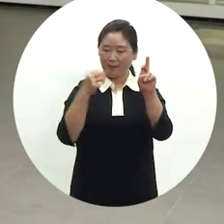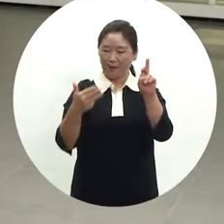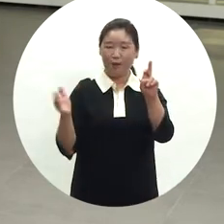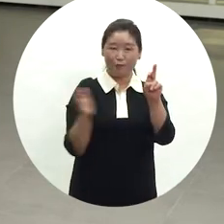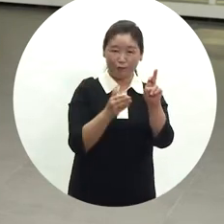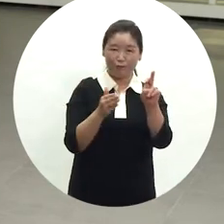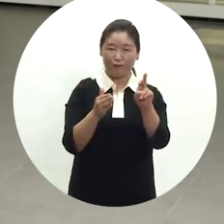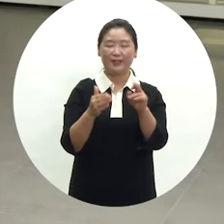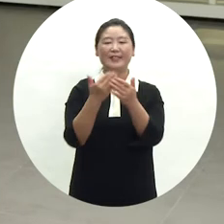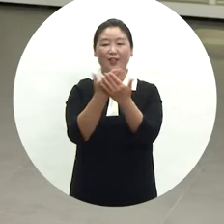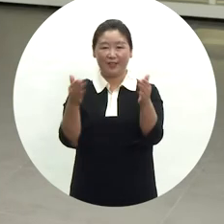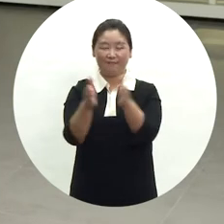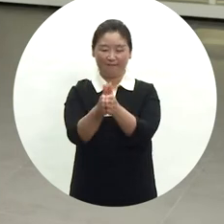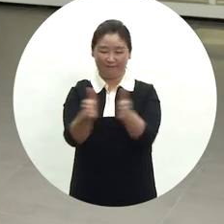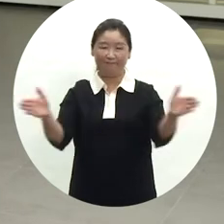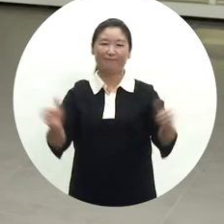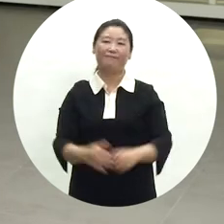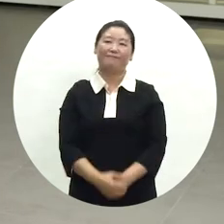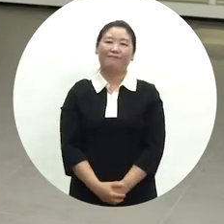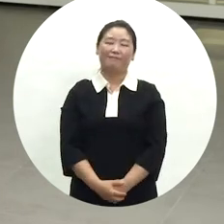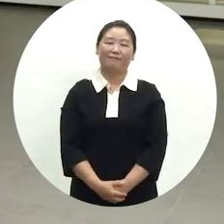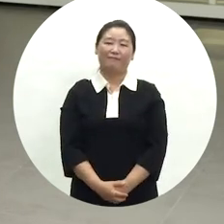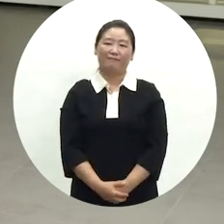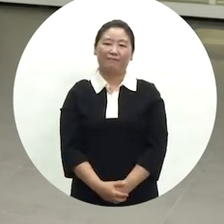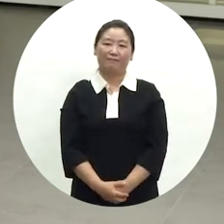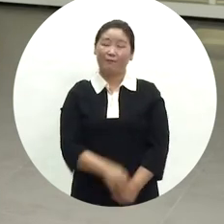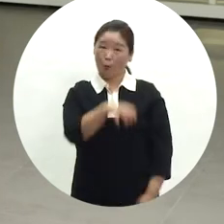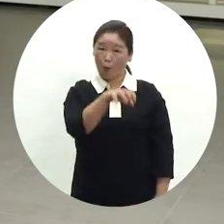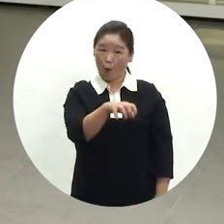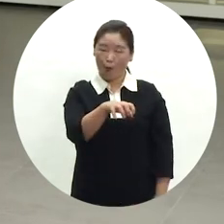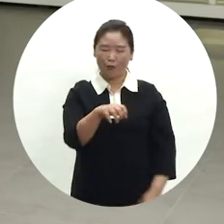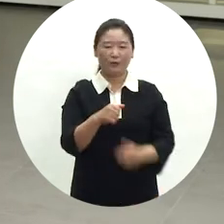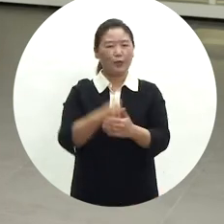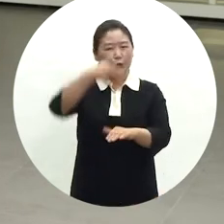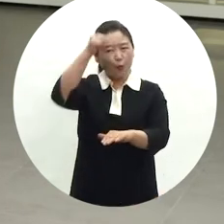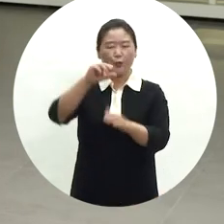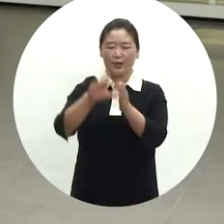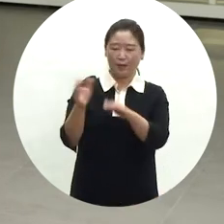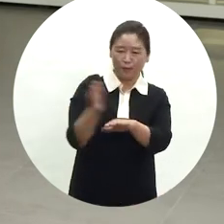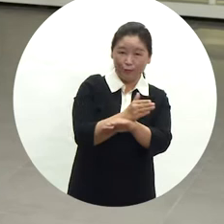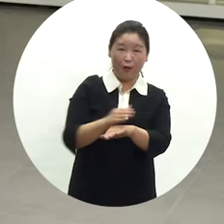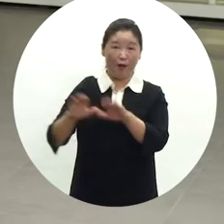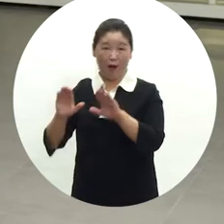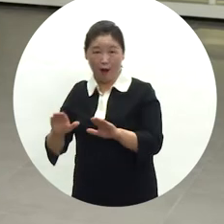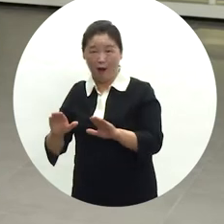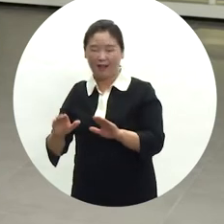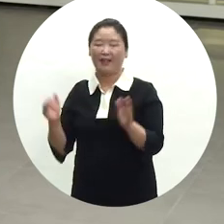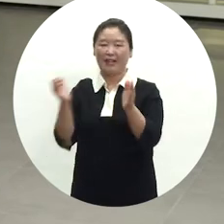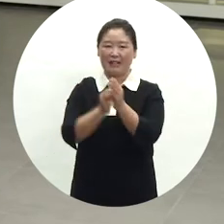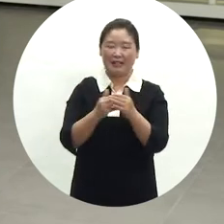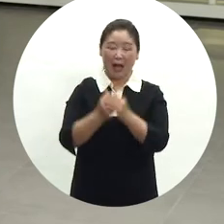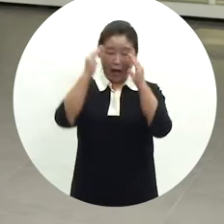관람객에게 공개하고 있습니다. 상설 전시관 3은 조선시대에서 현대까지 한국인이